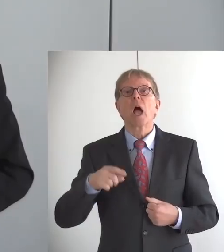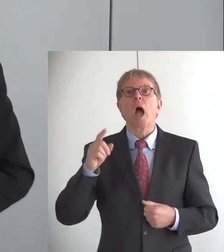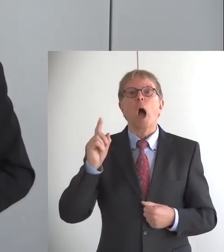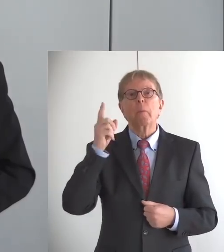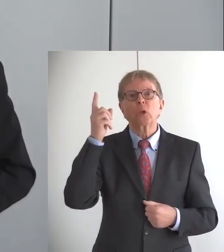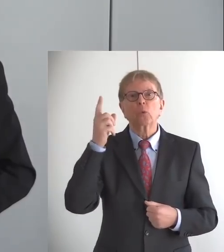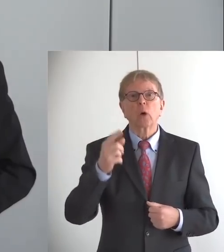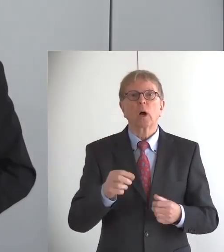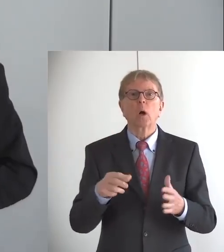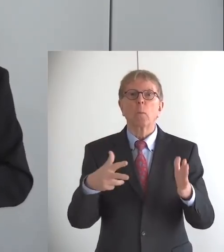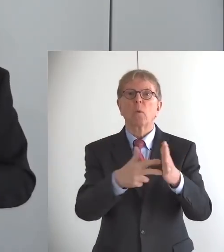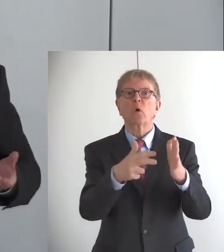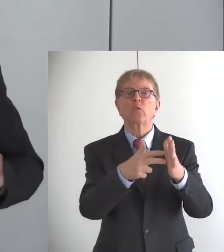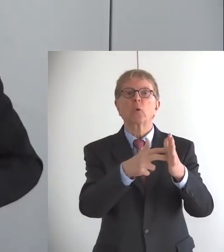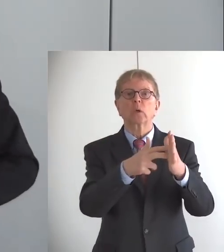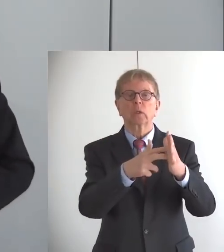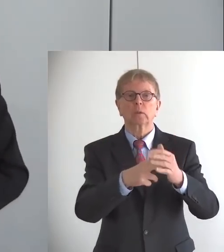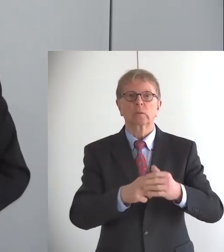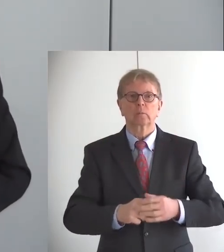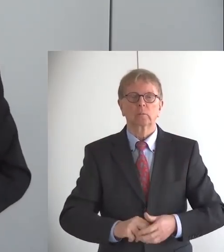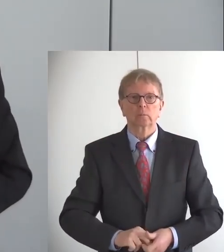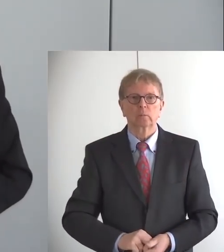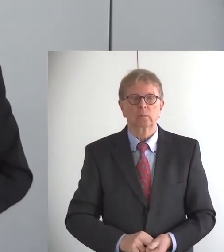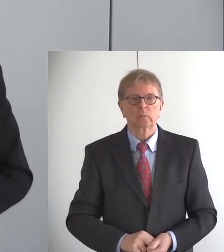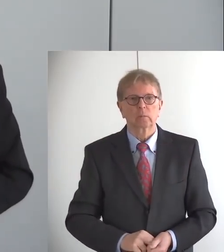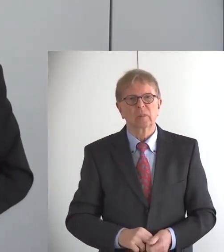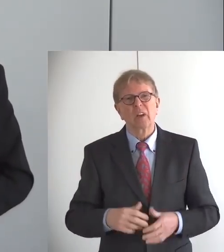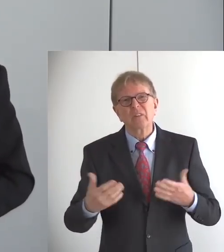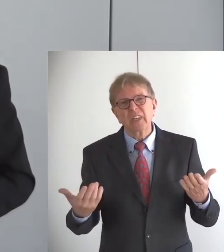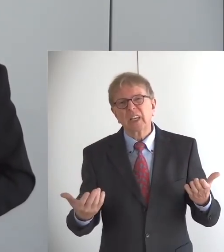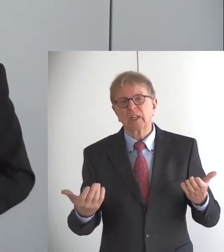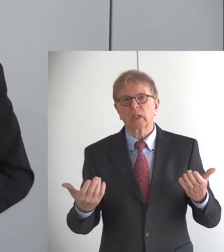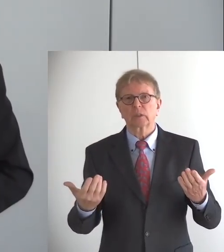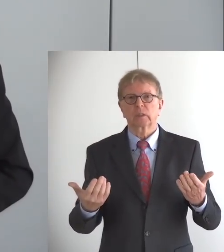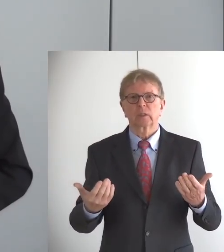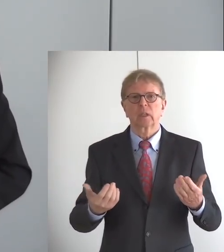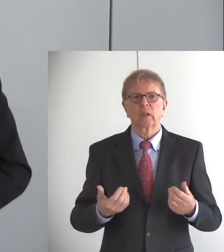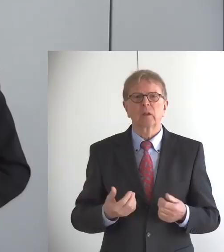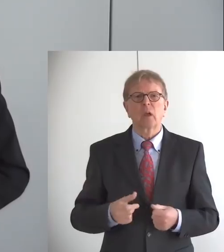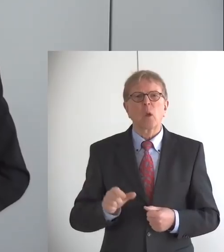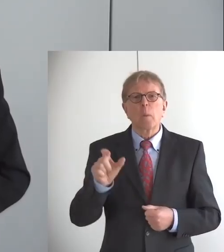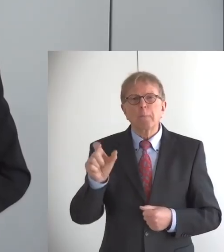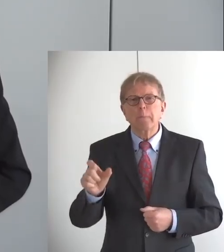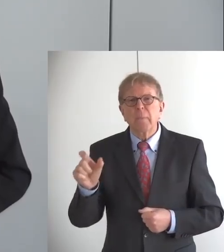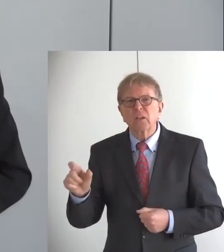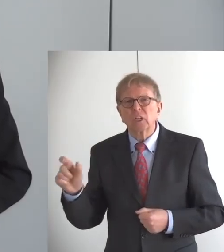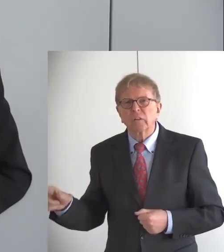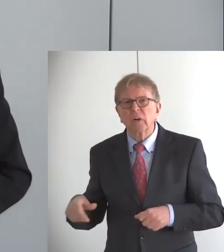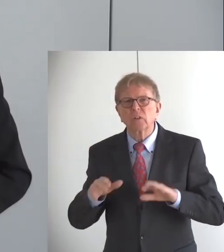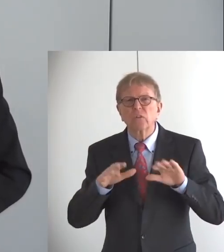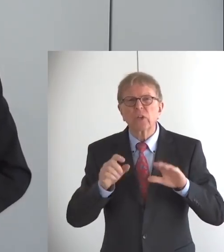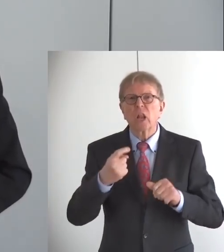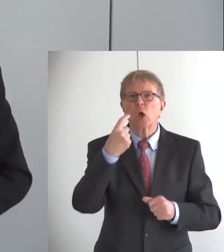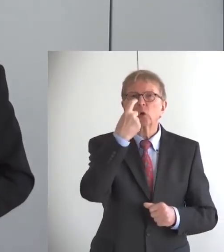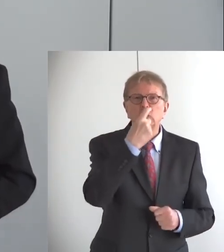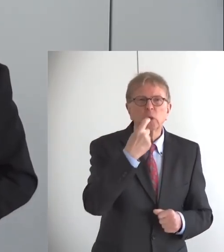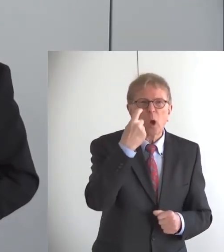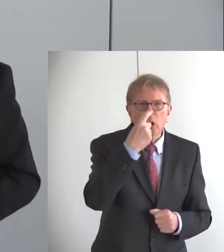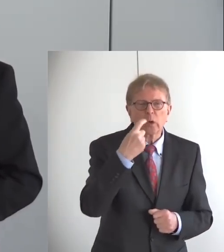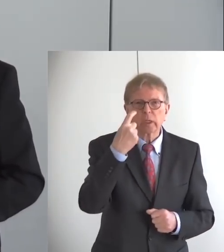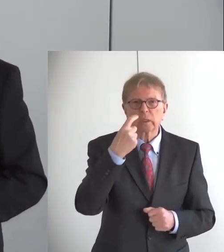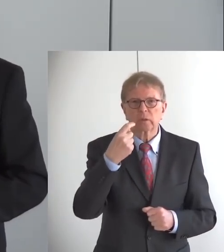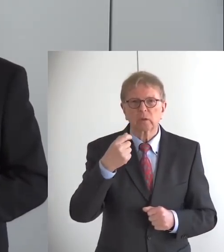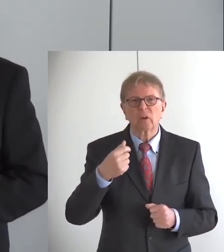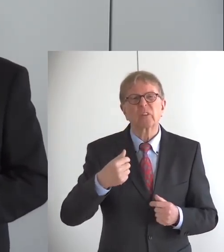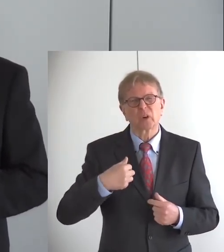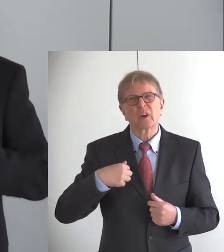habe? Wie wird das alles werden? Da sind sicherlich menschlicherseits manche Sorgen und Befürchtungen, die auch sehr nachvollziehbar und